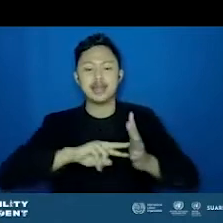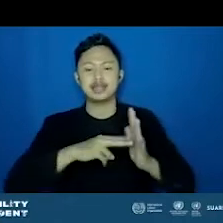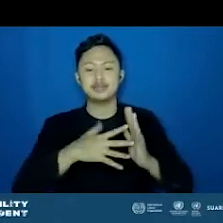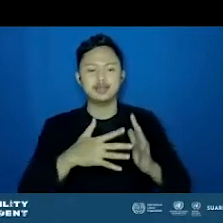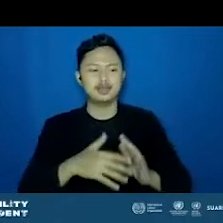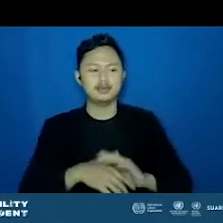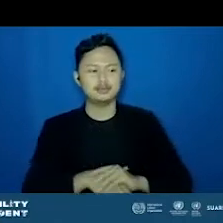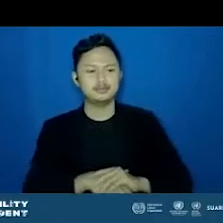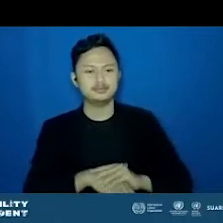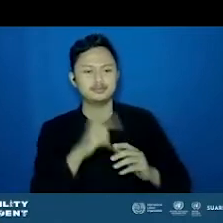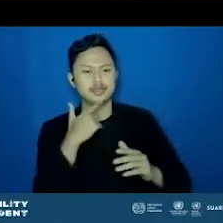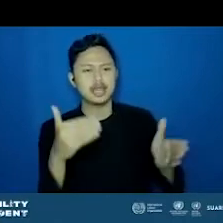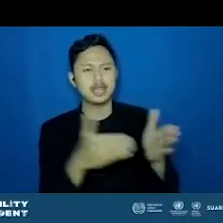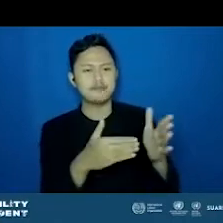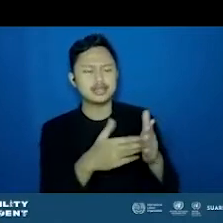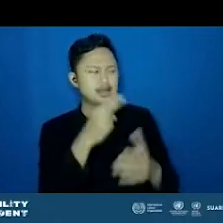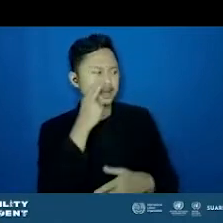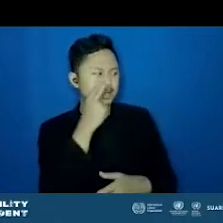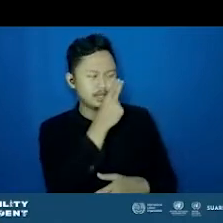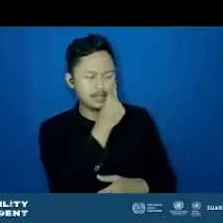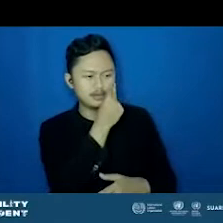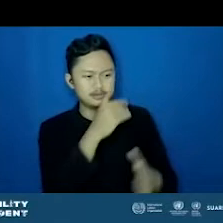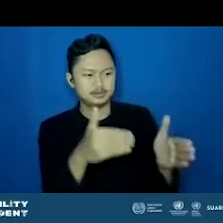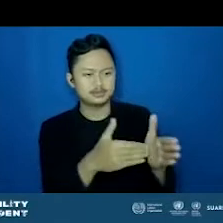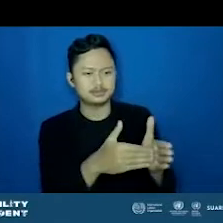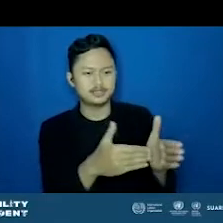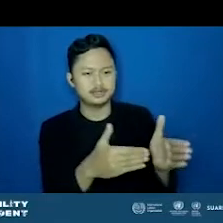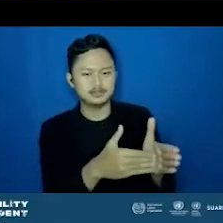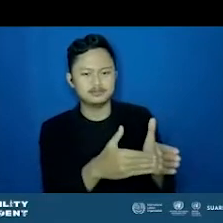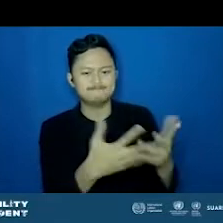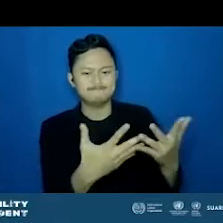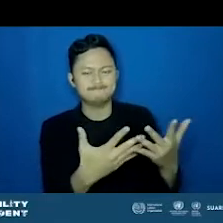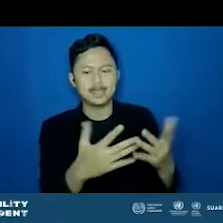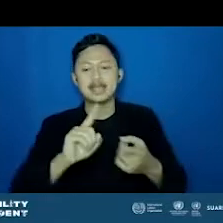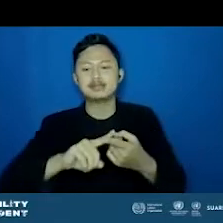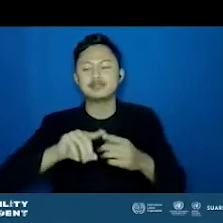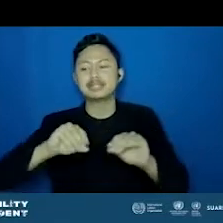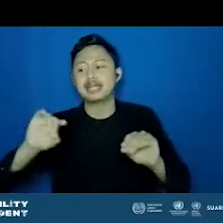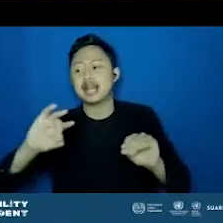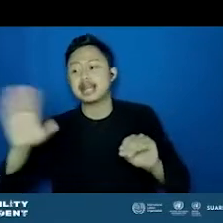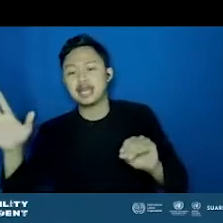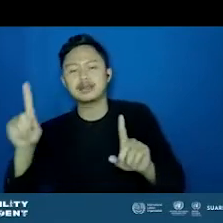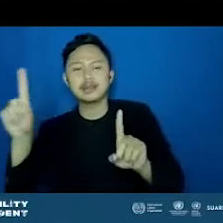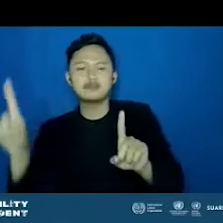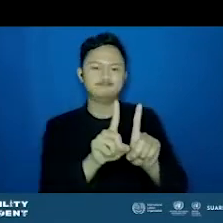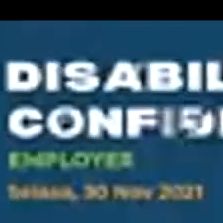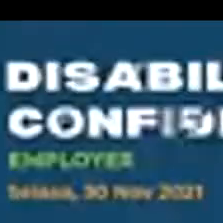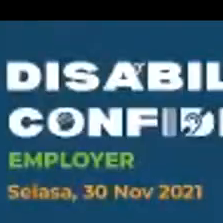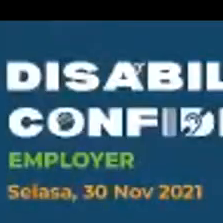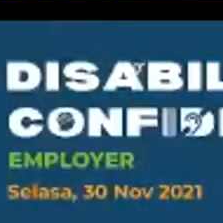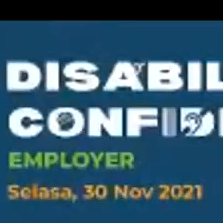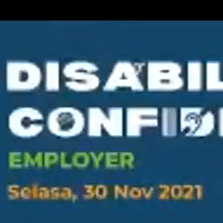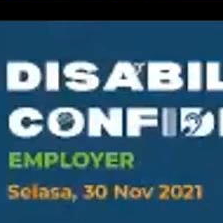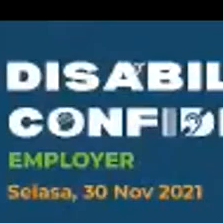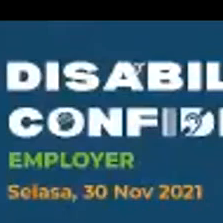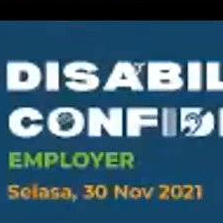keterbatasan yang dimiliki oleh tunan netra, maka hal tersebut diwakili oleh rekan kerjanya. Jadi, dia tetap melakukan hal yang memang diharus